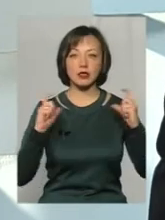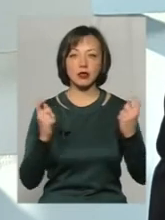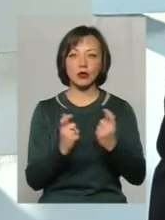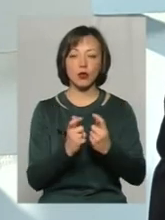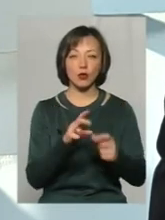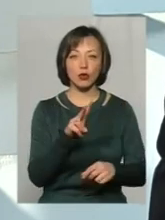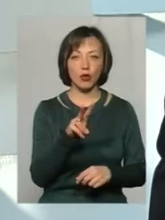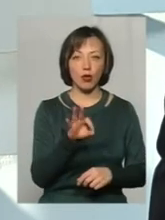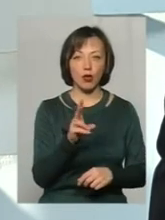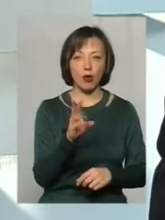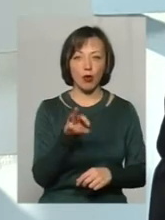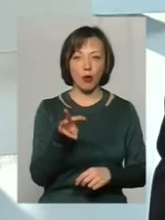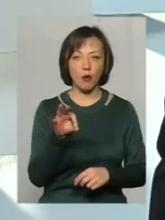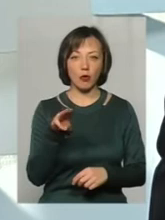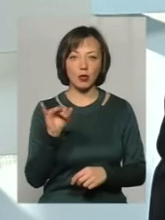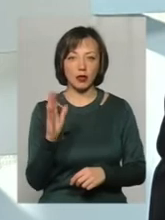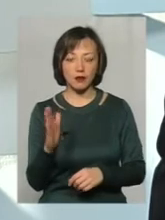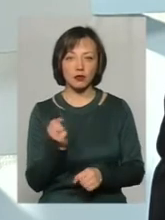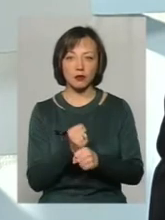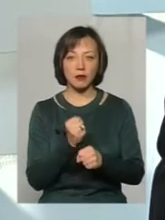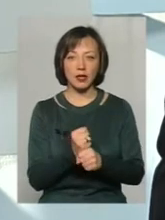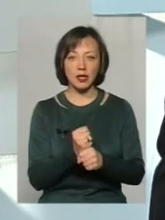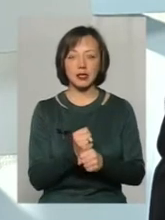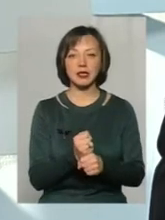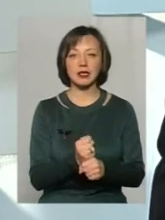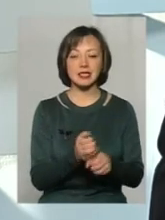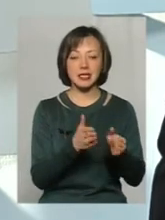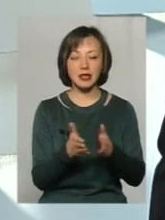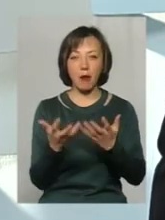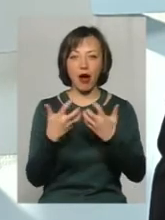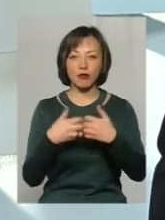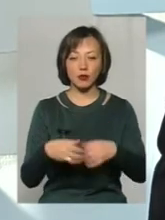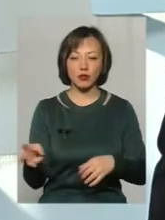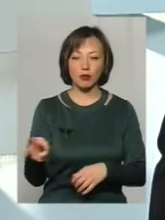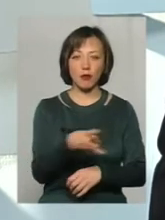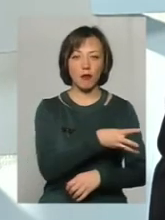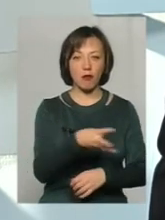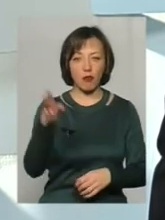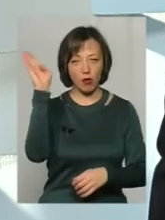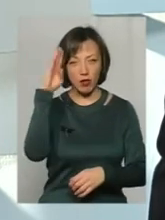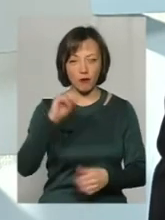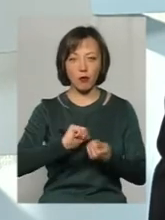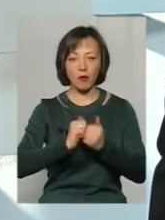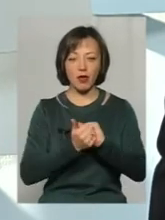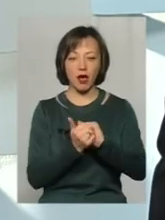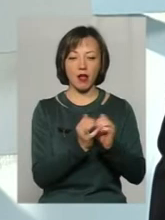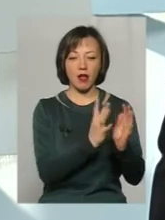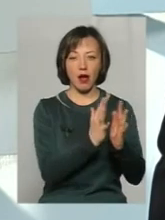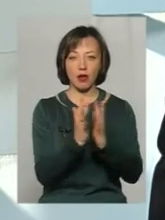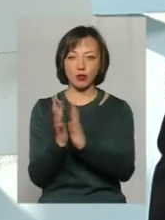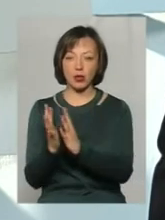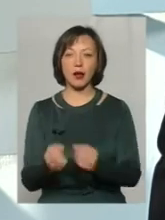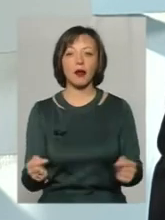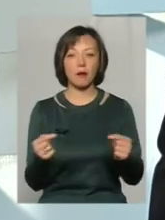«Локомотив», зробили систему автоматичного поливу, поміняли газон. Тобто, якісь